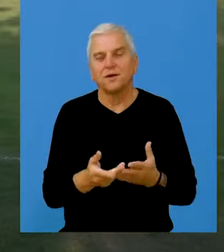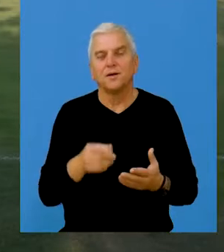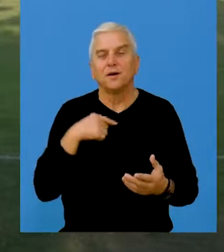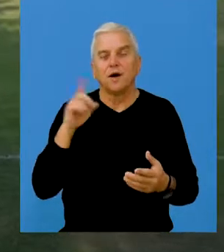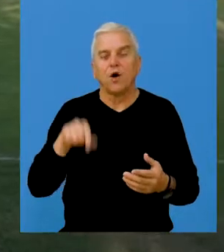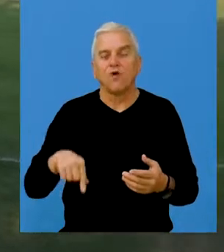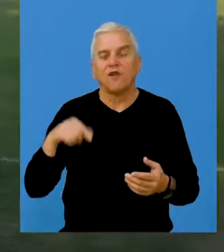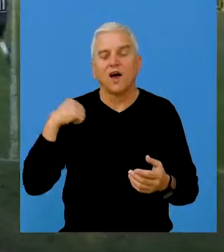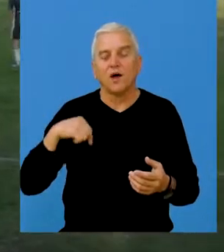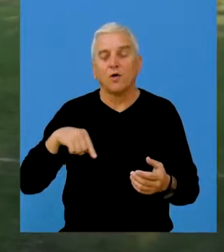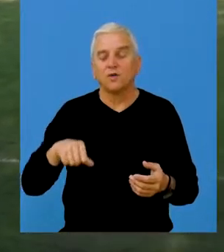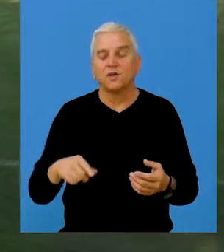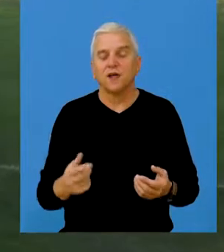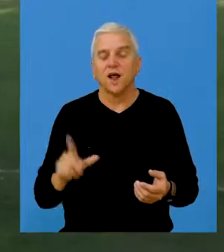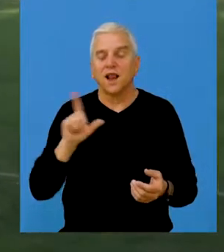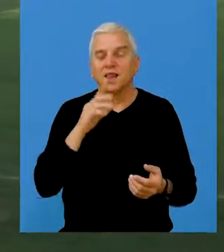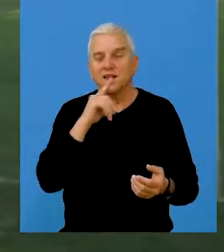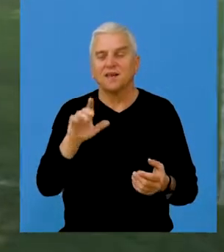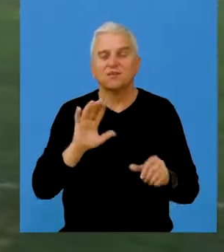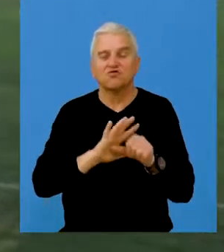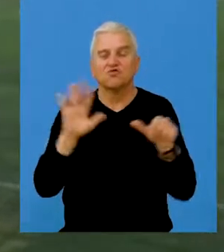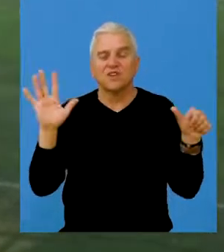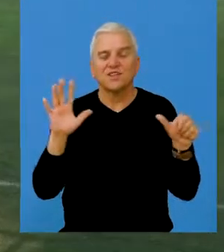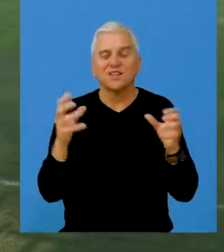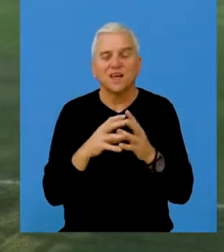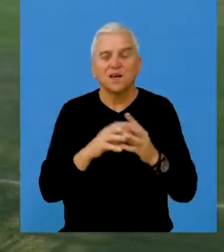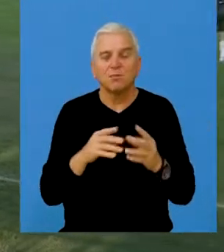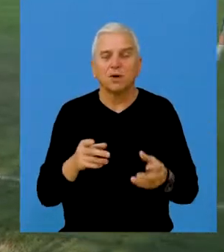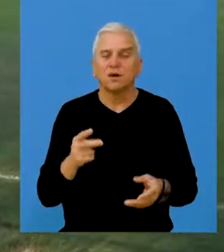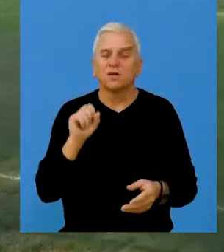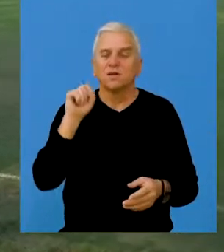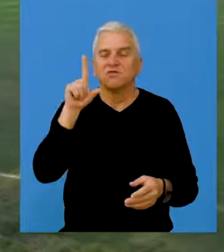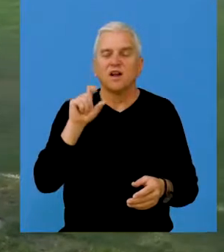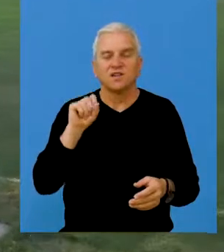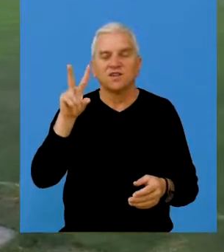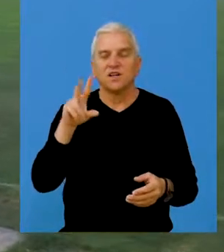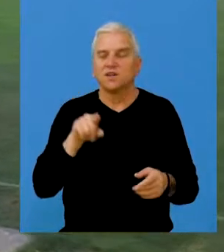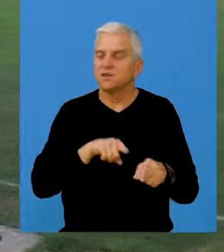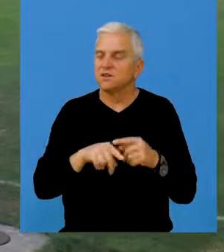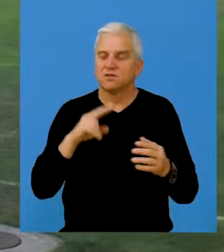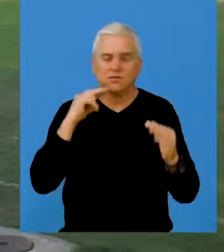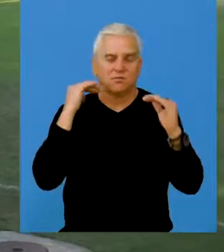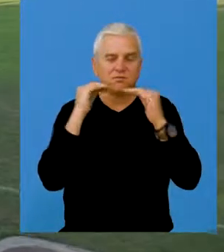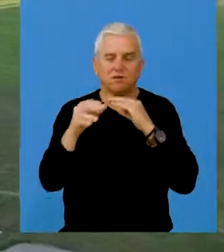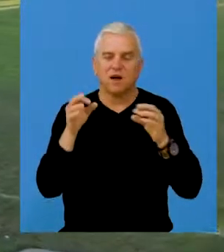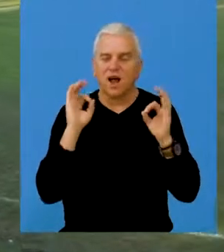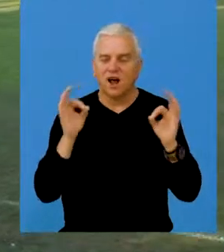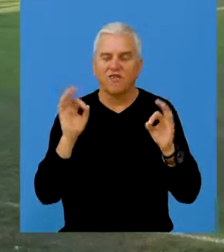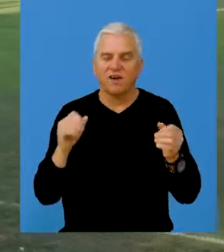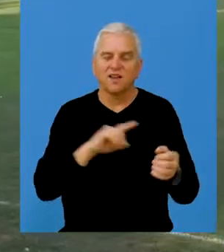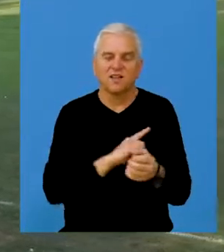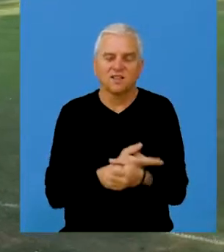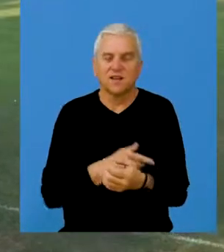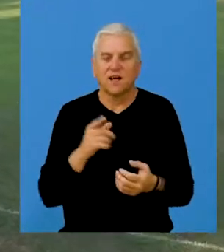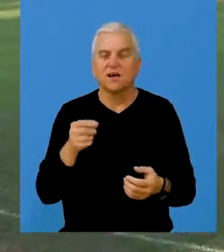moram da dodam da ova liga bukvalno od 16 ekipa, 12-13 su podjednakih